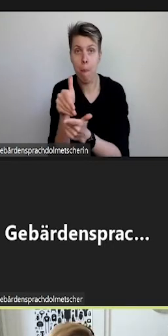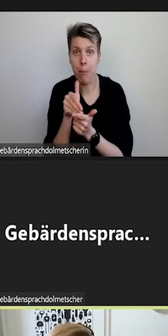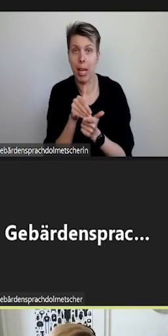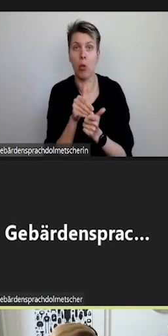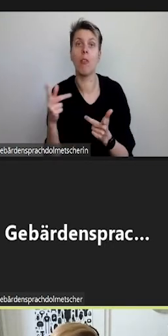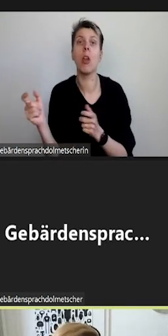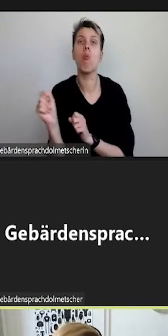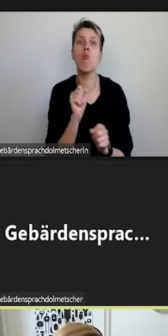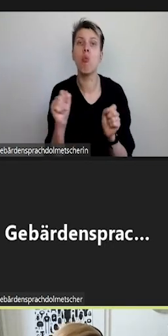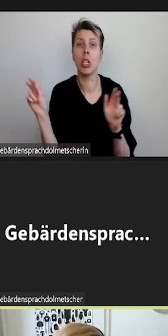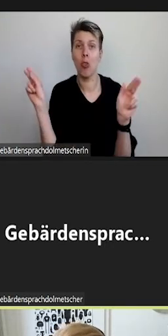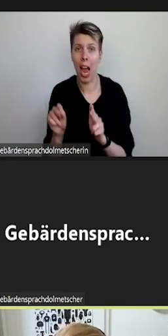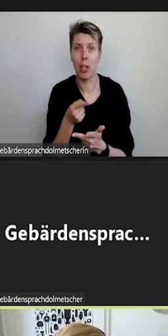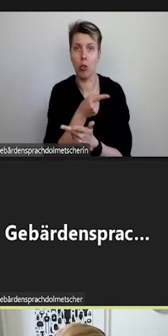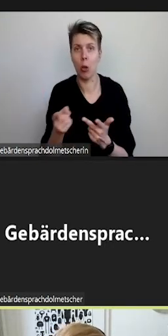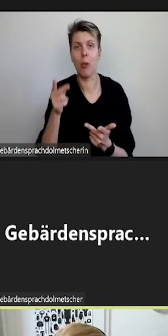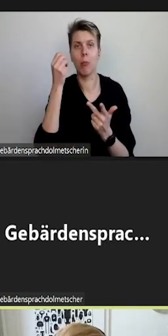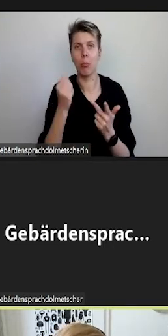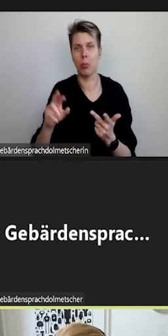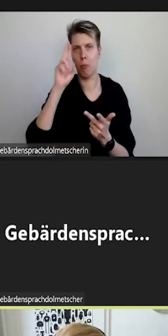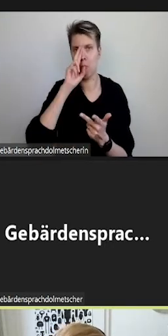motorischen Einschränkungen berücksichtigt.